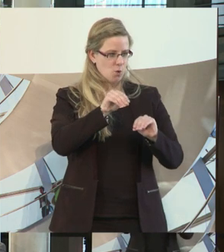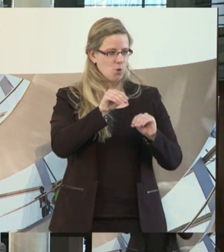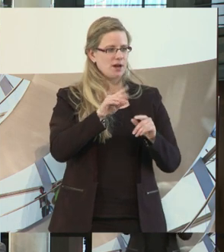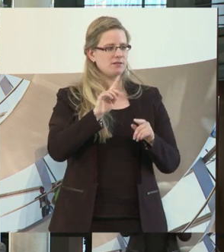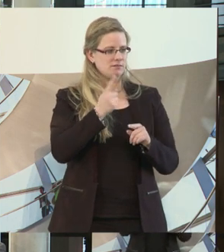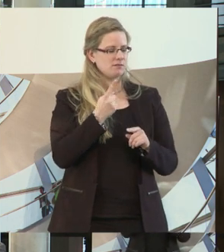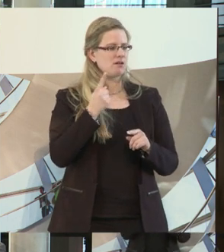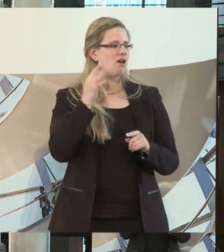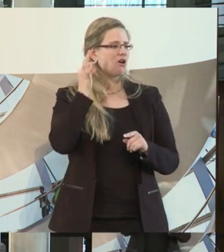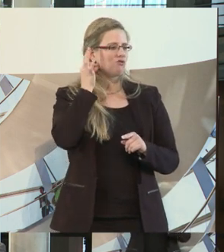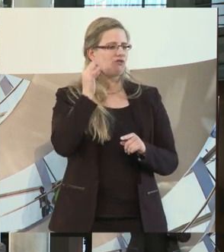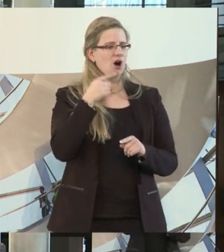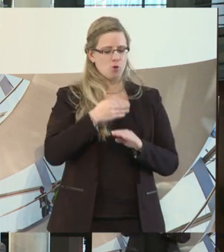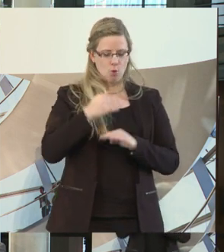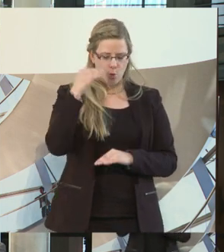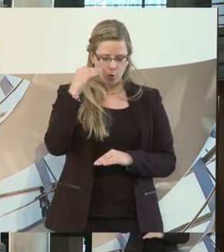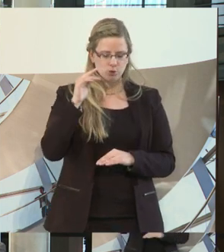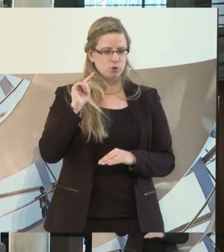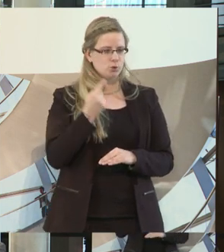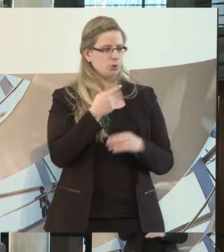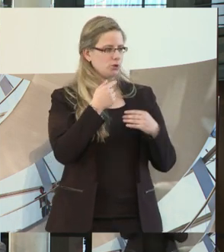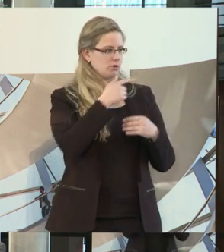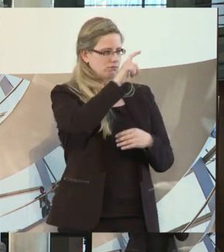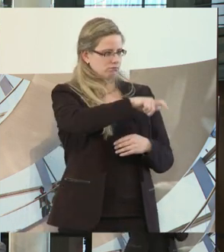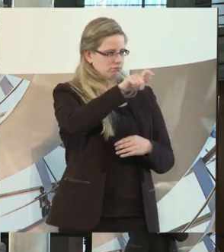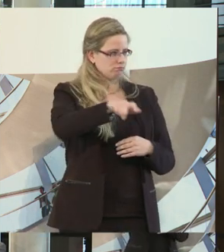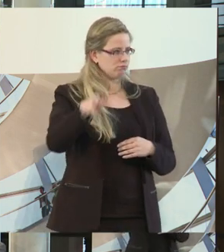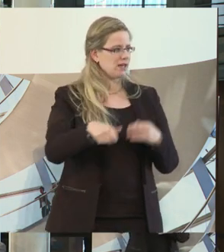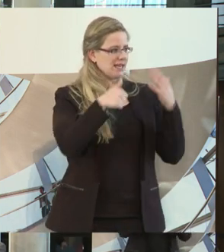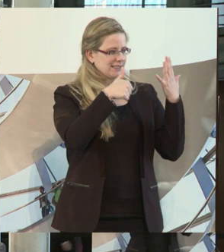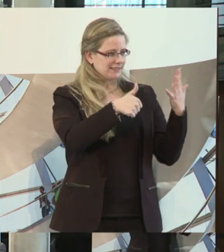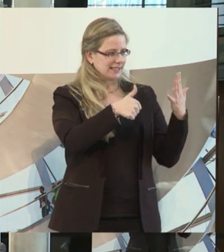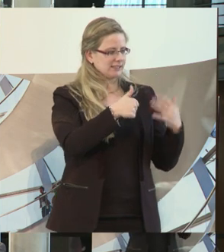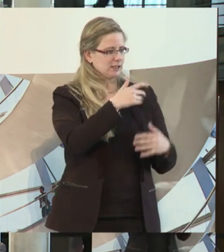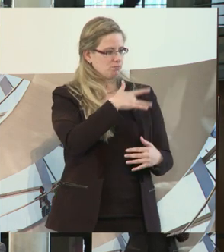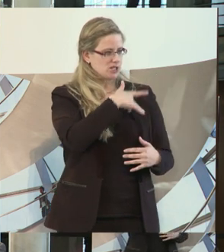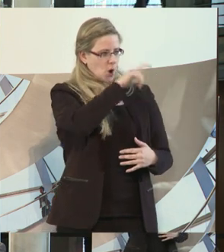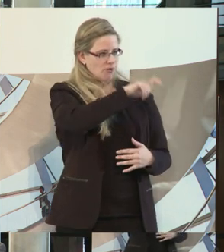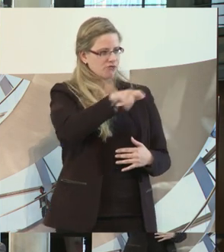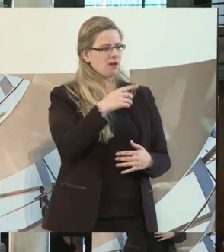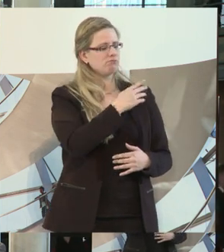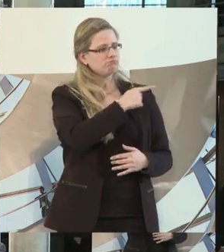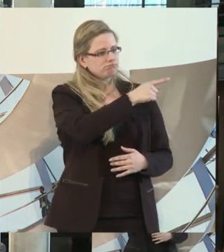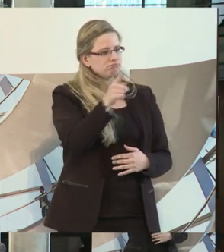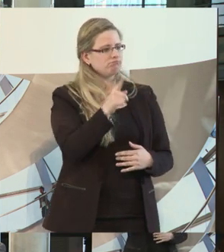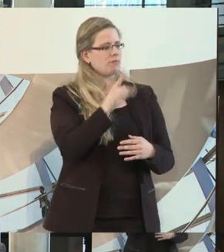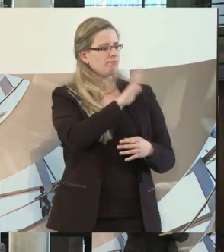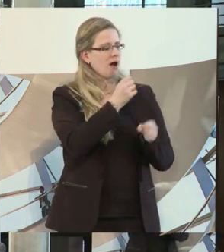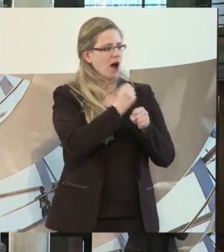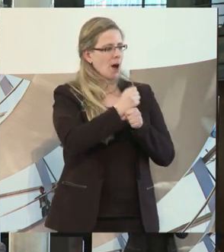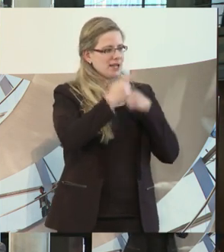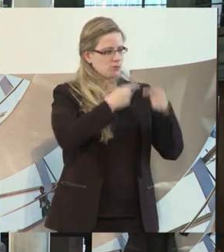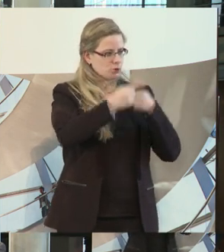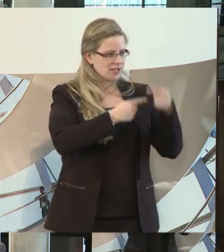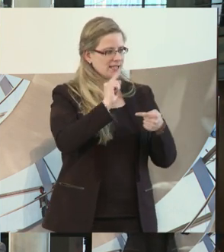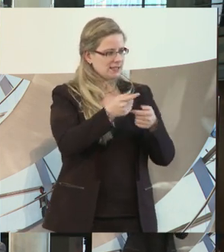sechs Betroffene, die an unterschiedlichen Standorten, an drei Standorten im Arbeitsprozess begleitet werden vom Verein. Wo